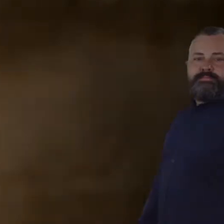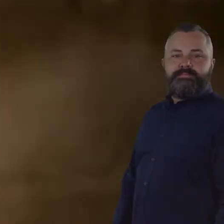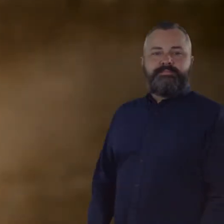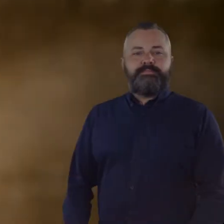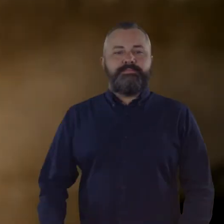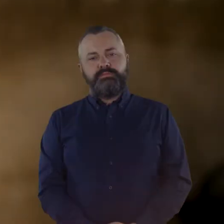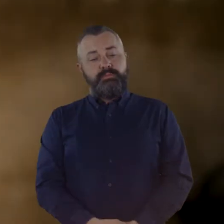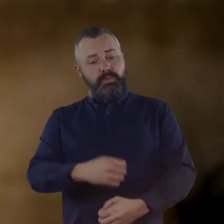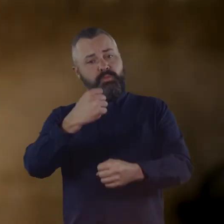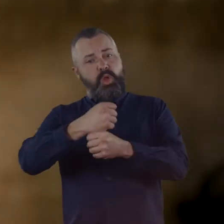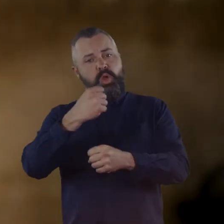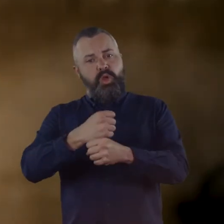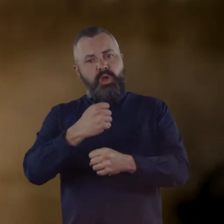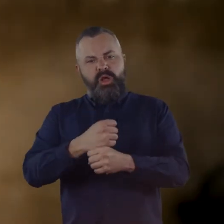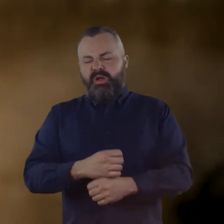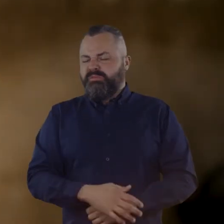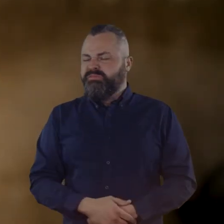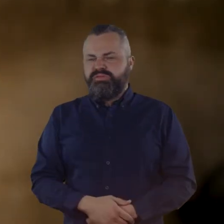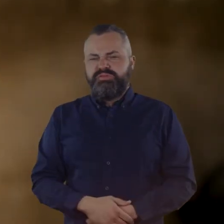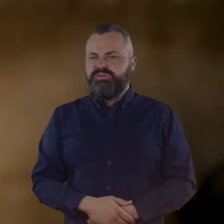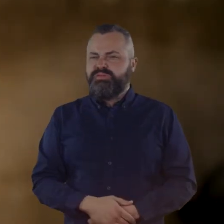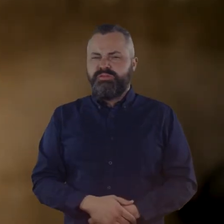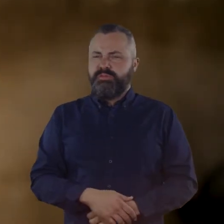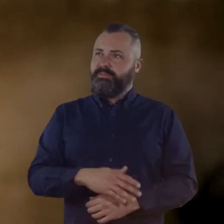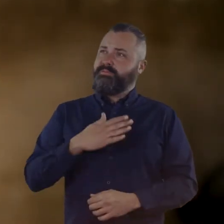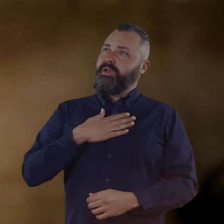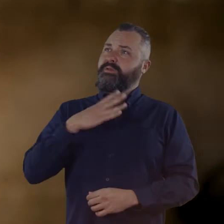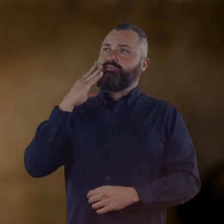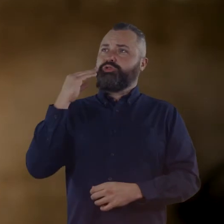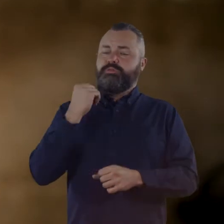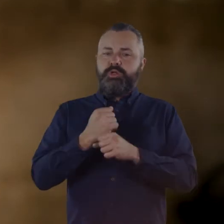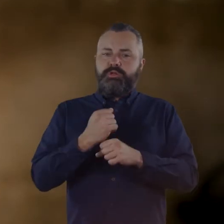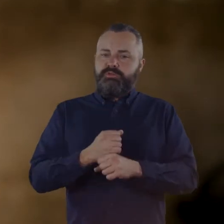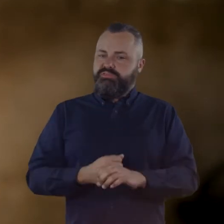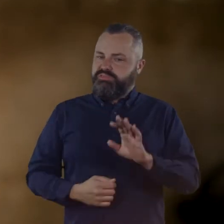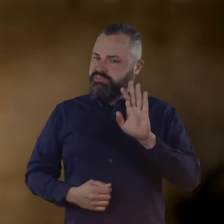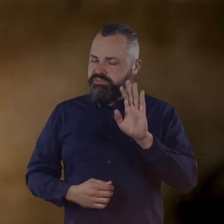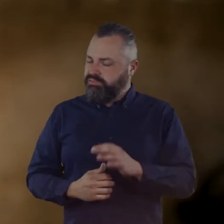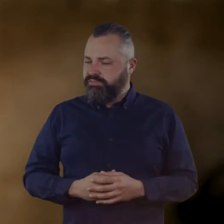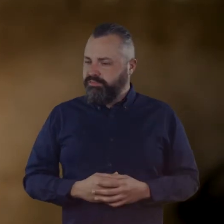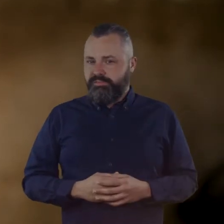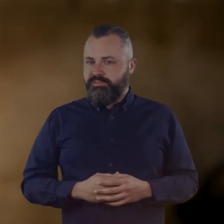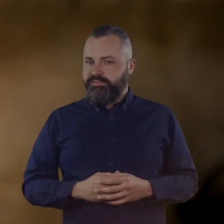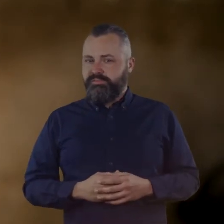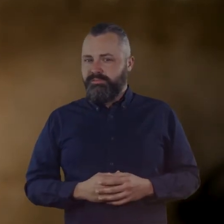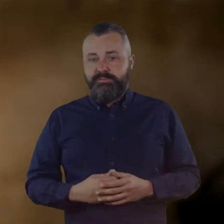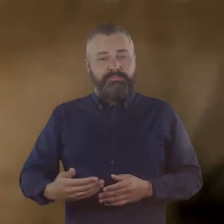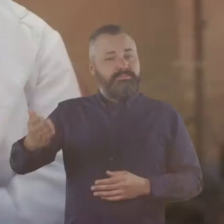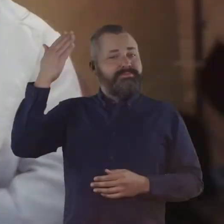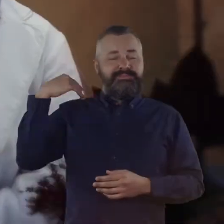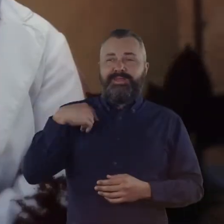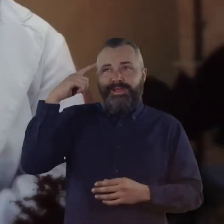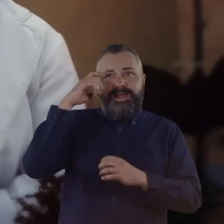التوظيف واحد من أبشع الأشياء لنقول إنها تجربة سيئة لقد كنت بحق متحمسة لأني كنت